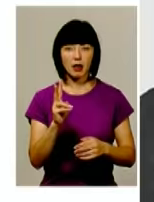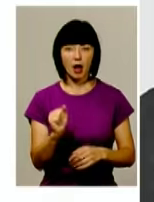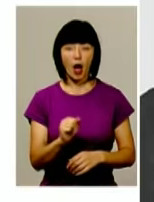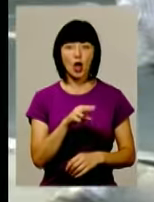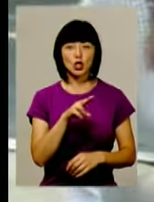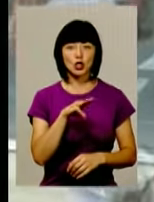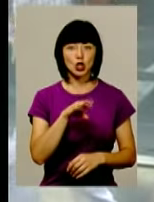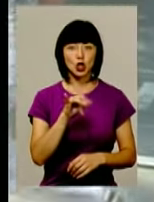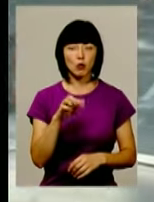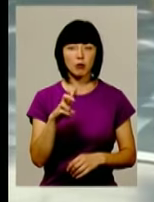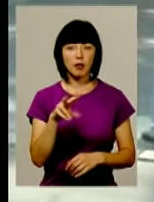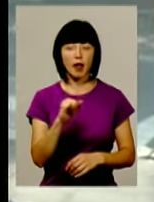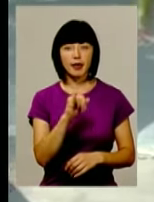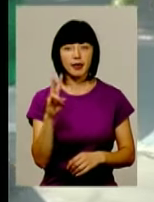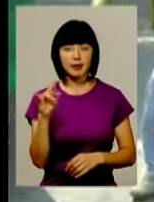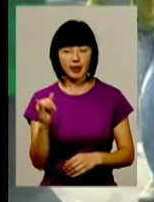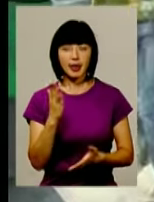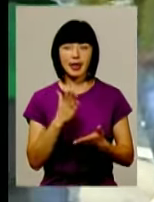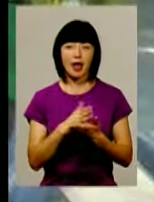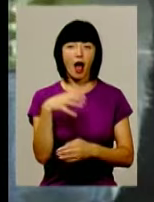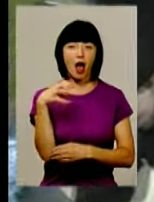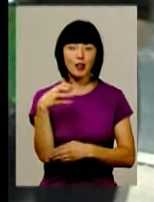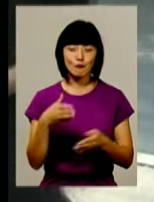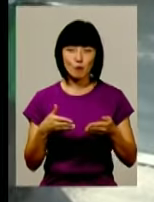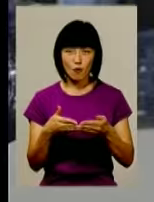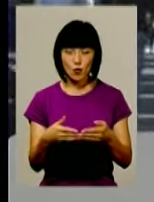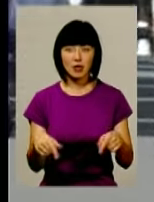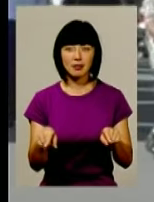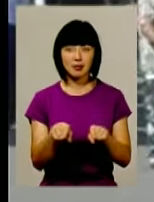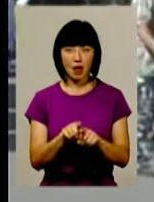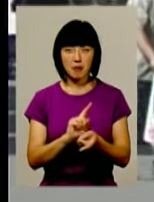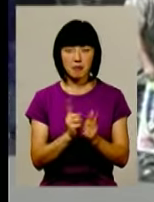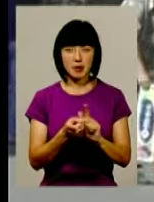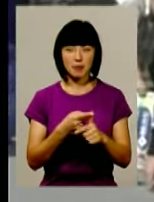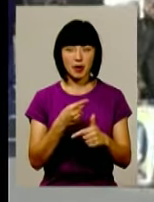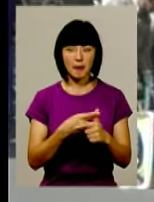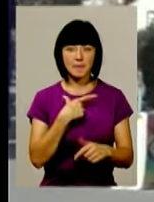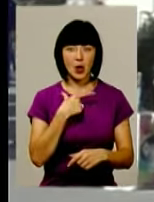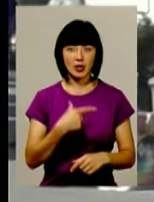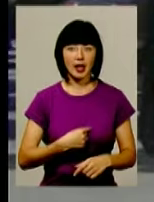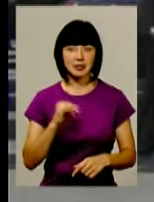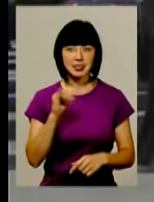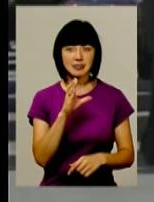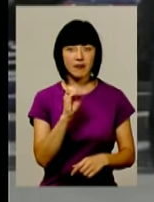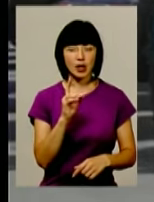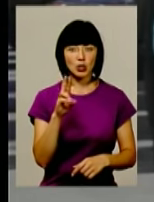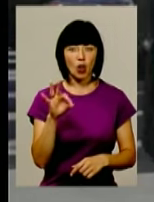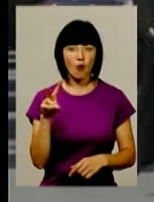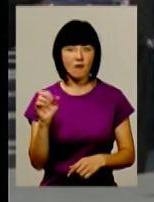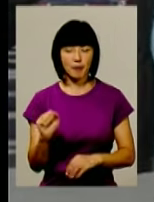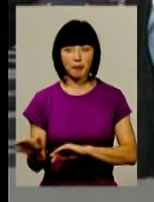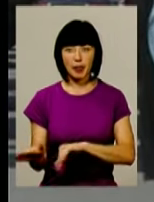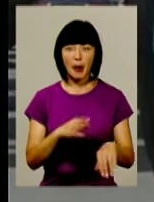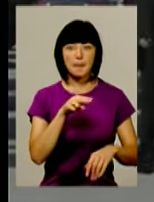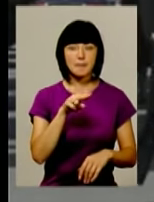Хмельницькому з'явились Малиновий та Калиновий провулки. Саме так переіменували провулки Піонерський та Свердлова. Примакова